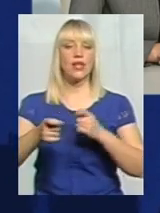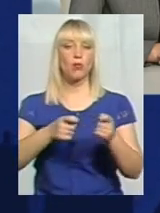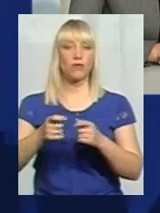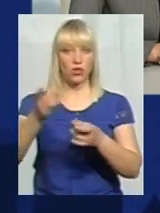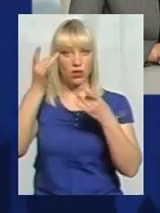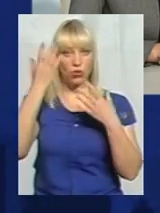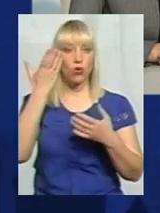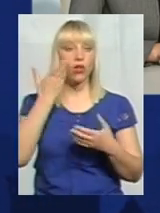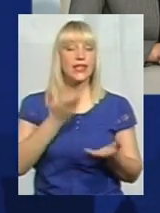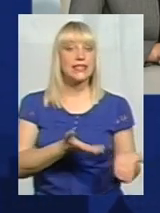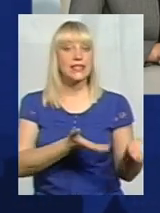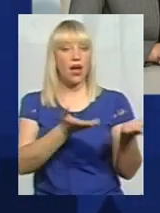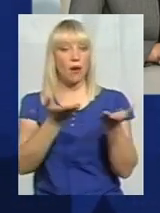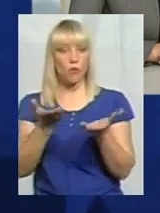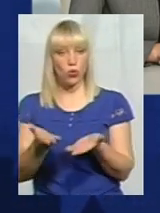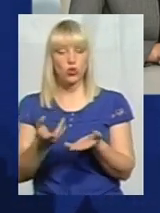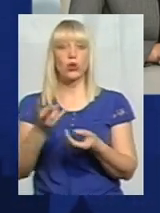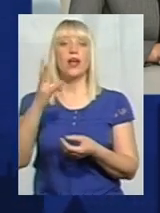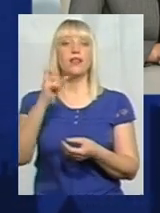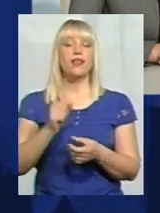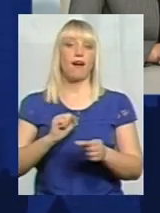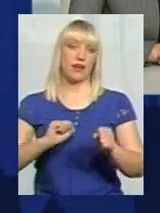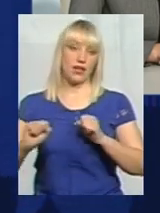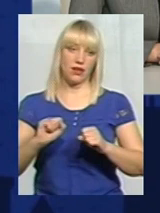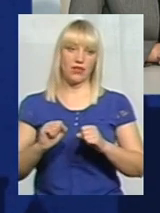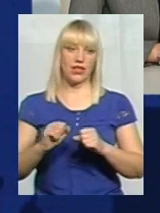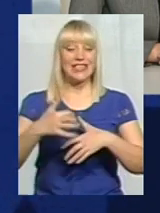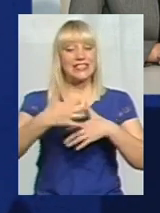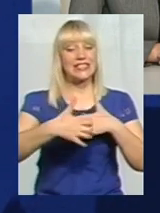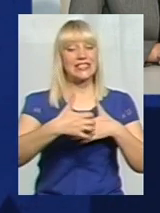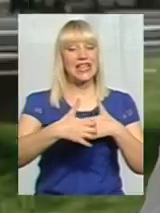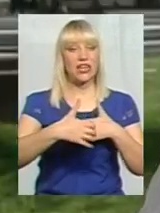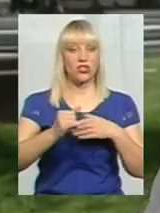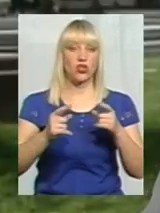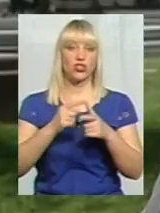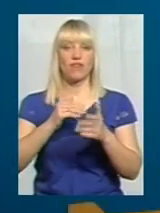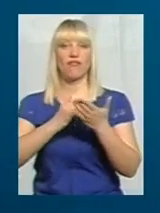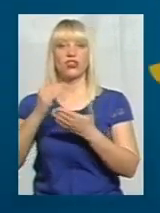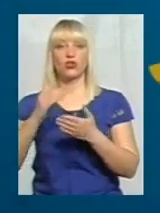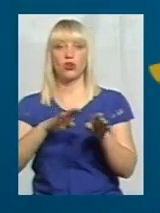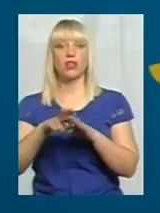запрошує на керівників, ну, хай середньої чи вищої ланки людей? Кого?